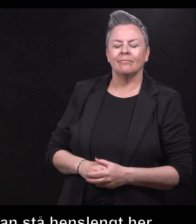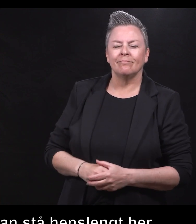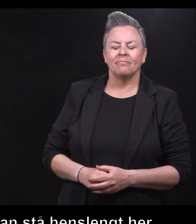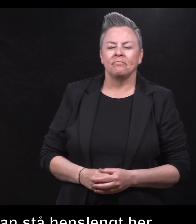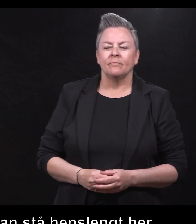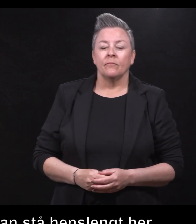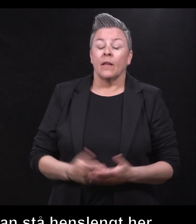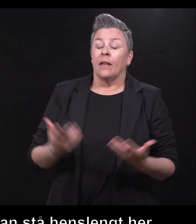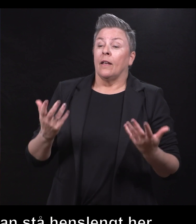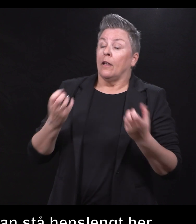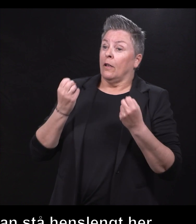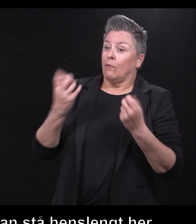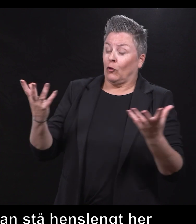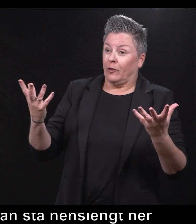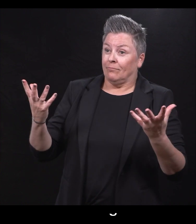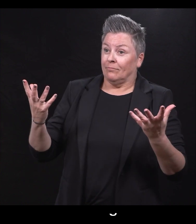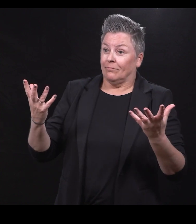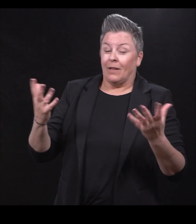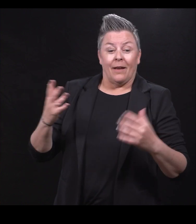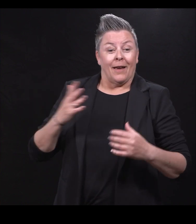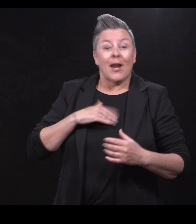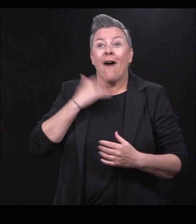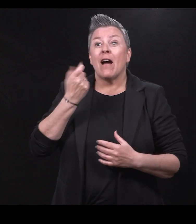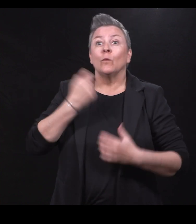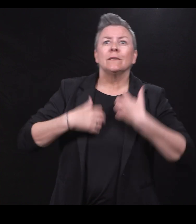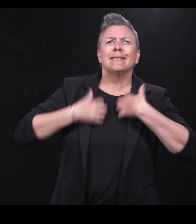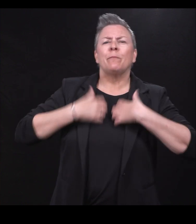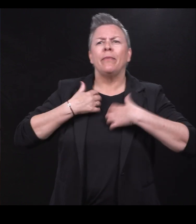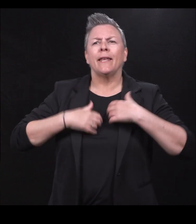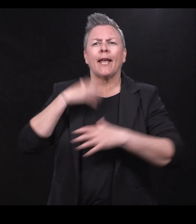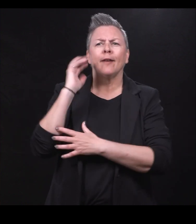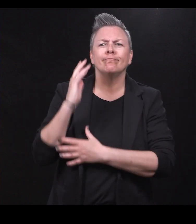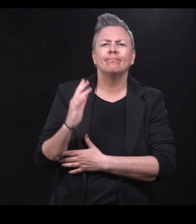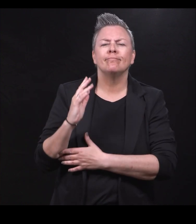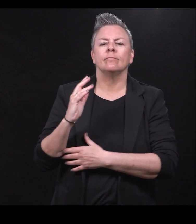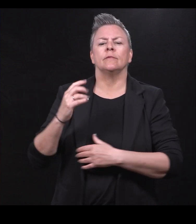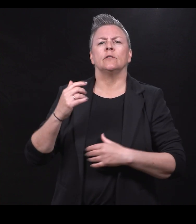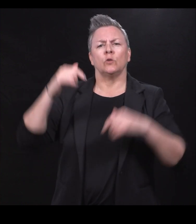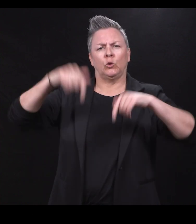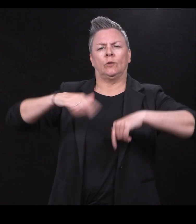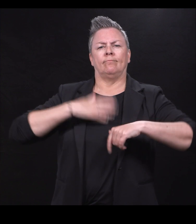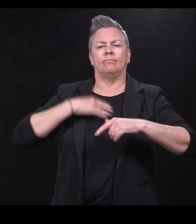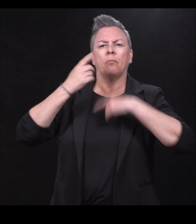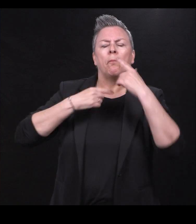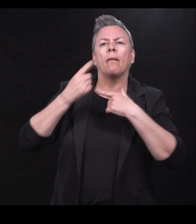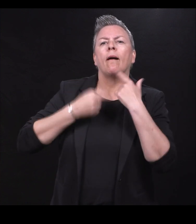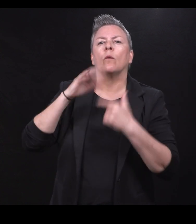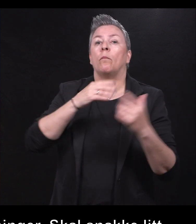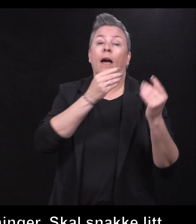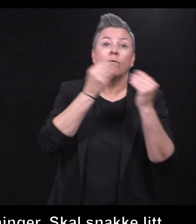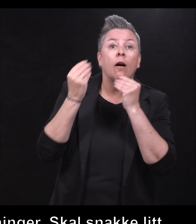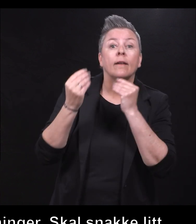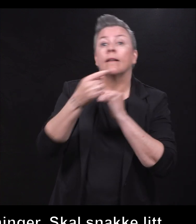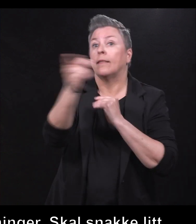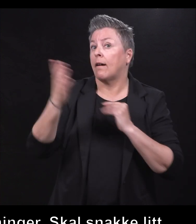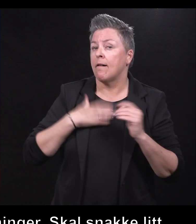Så flott. Ja, det har vært noen spennende innledninger og nå tenkte vi skulle snakke litt om både erfaringer dere har